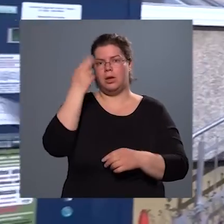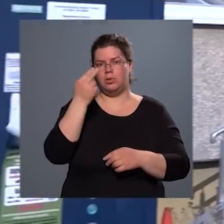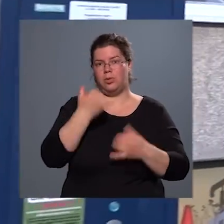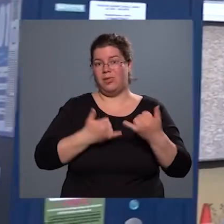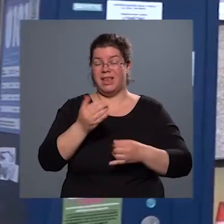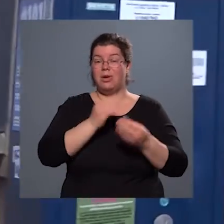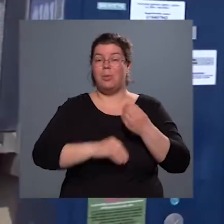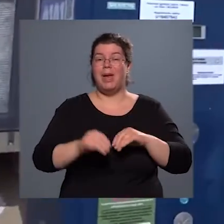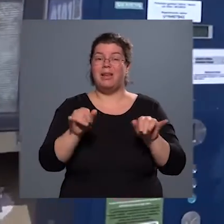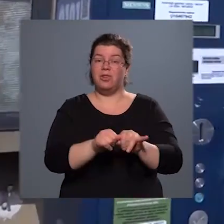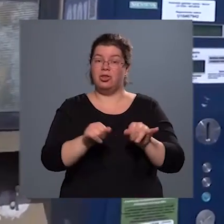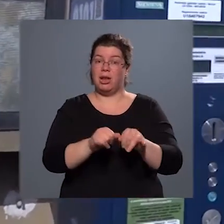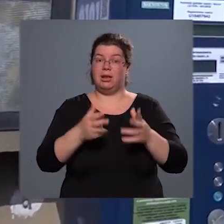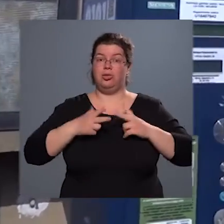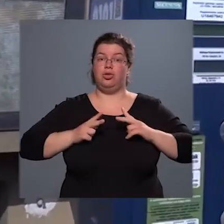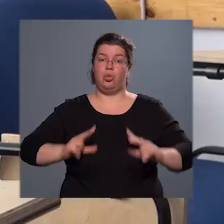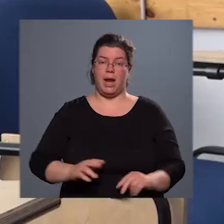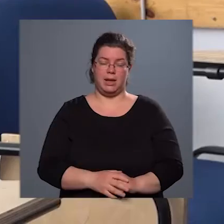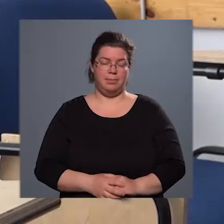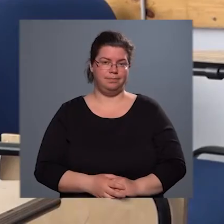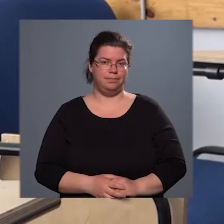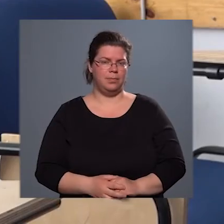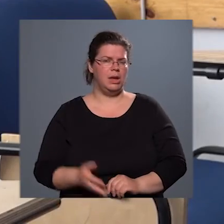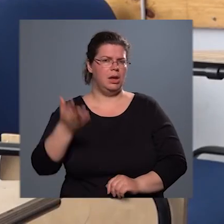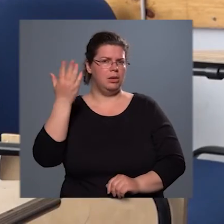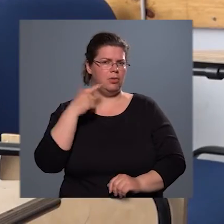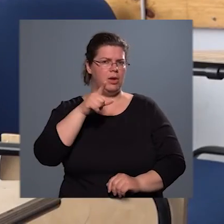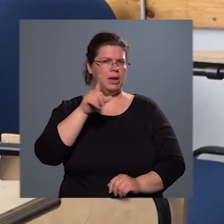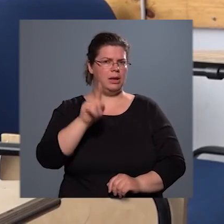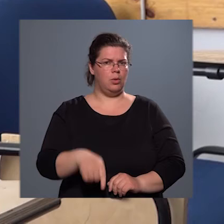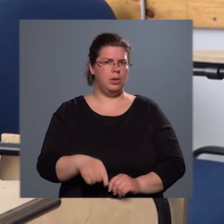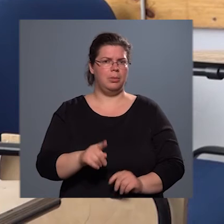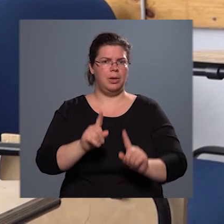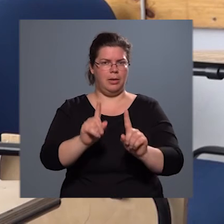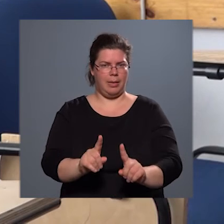hiszen a vizsgáztatás is szünet áll. Tavaly két hónapot álltunk le,